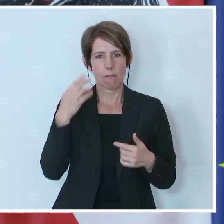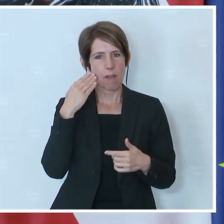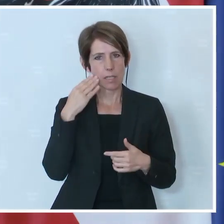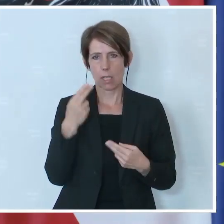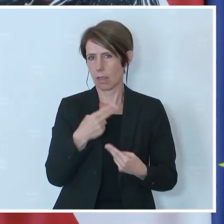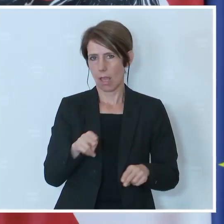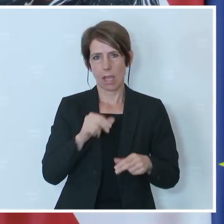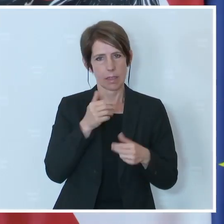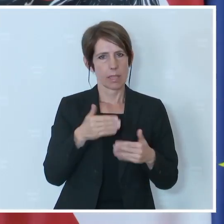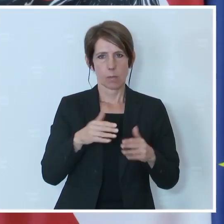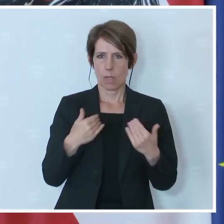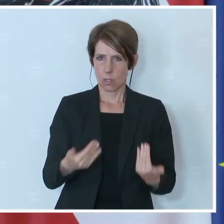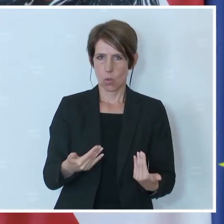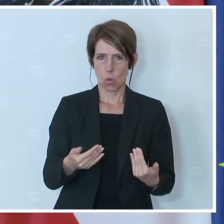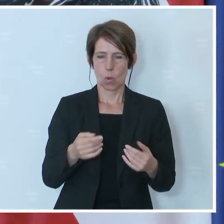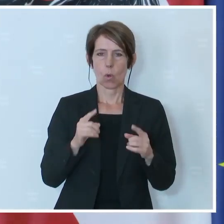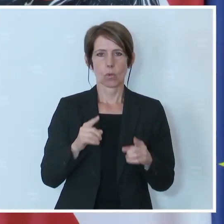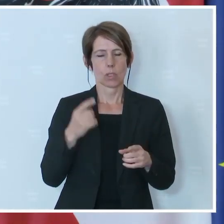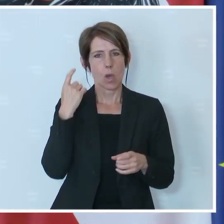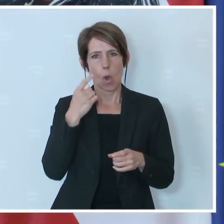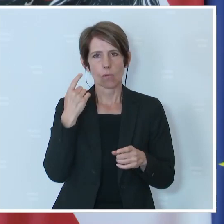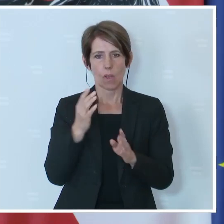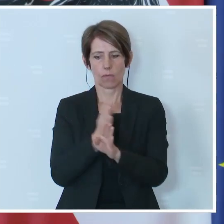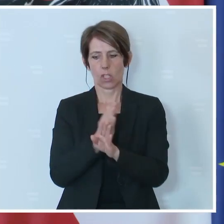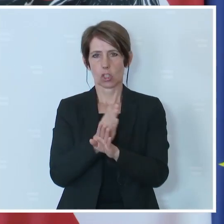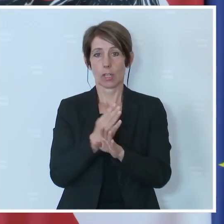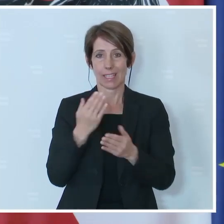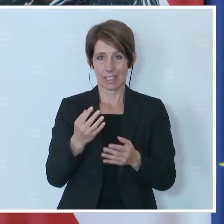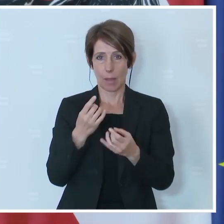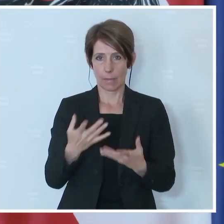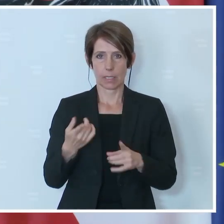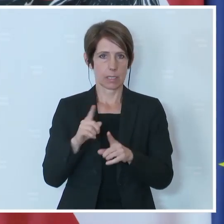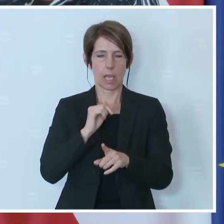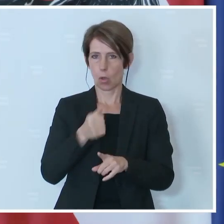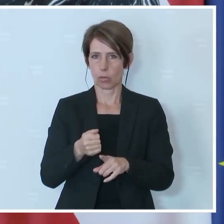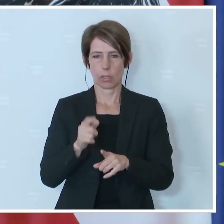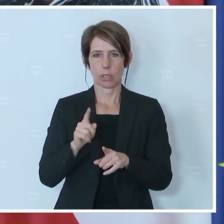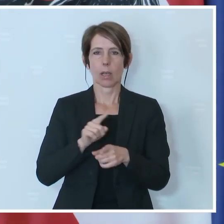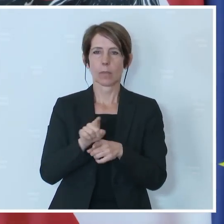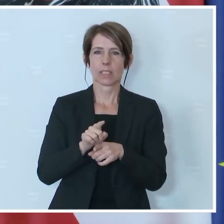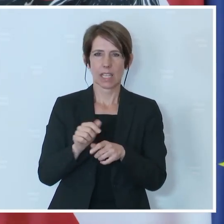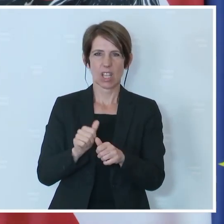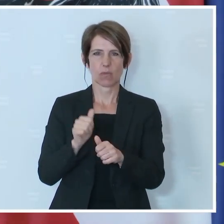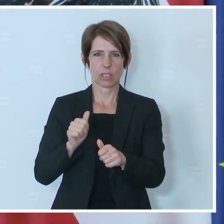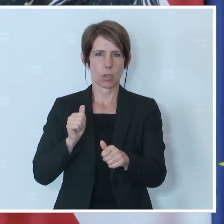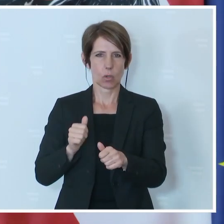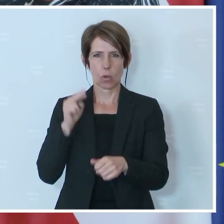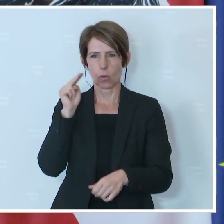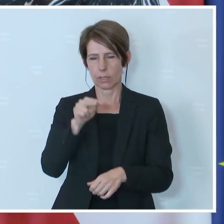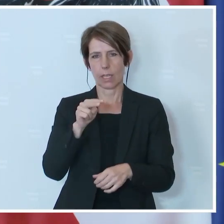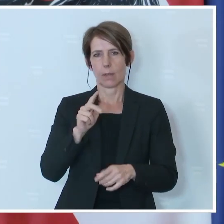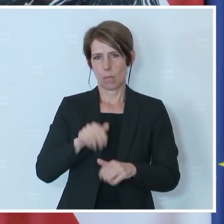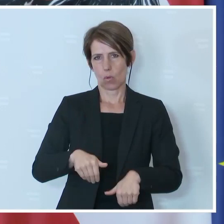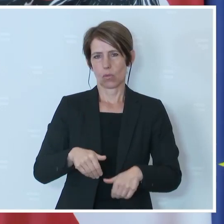mehr und ich hoffe, dass auch im Verborgenen diesbezüglich nichts mehr passiert. Weil ich glaube, wir müssen die zeitliche Verzögerungskomponente da sehen und